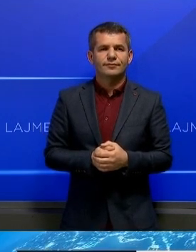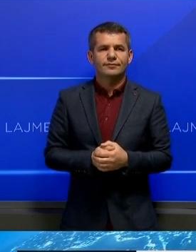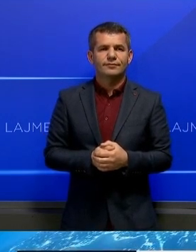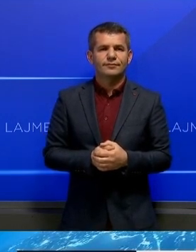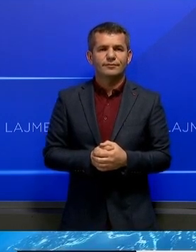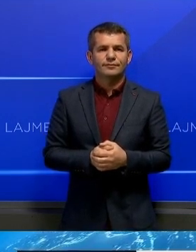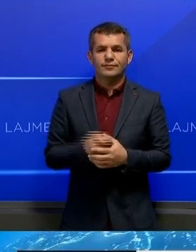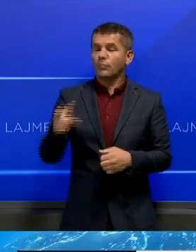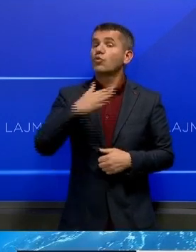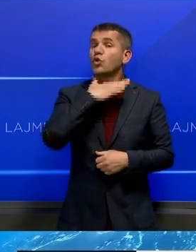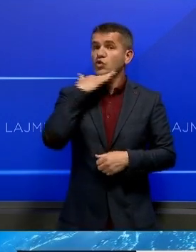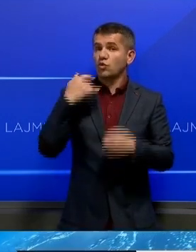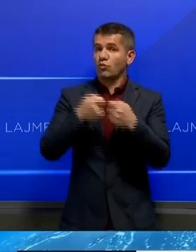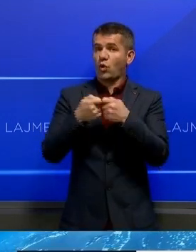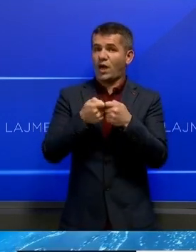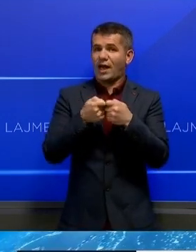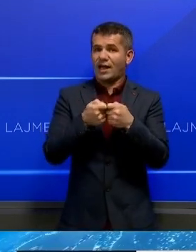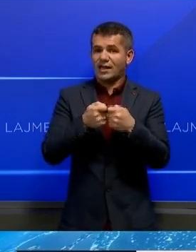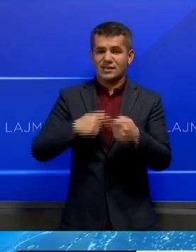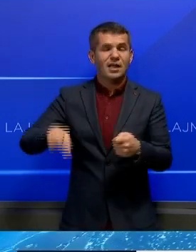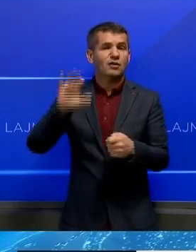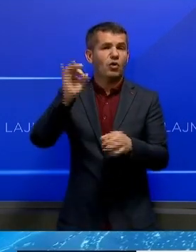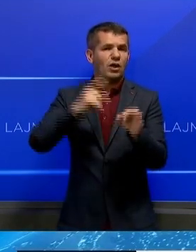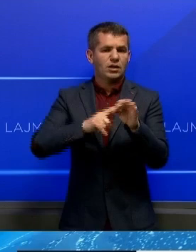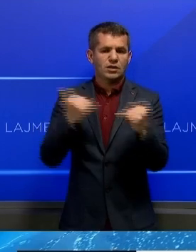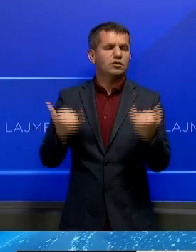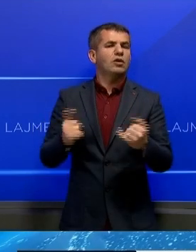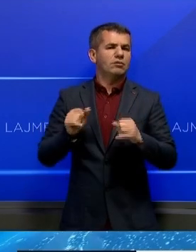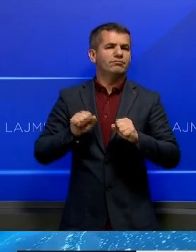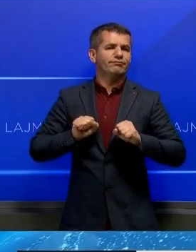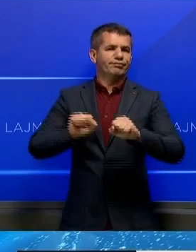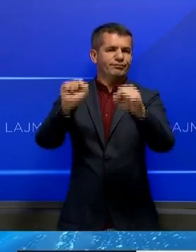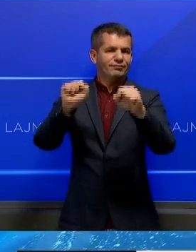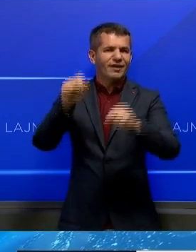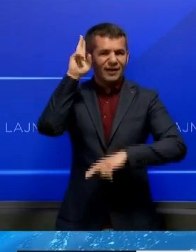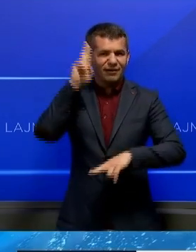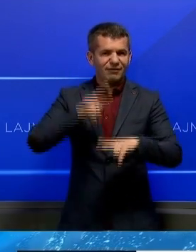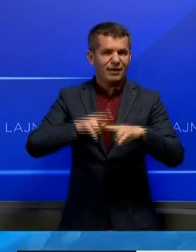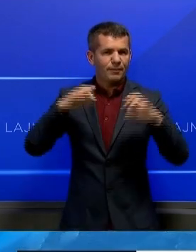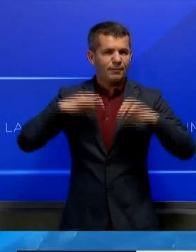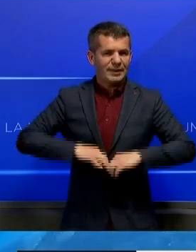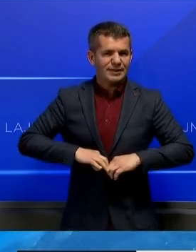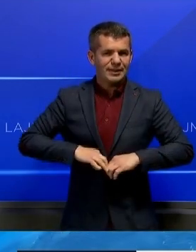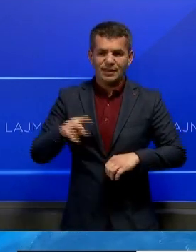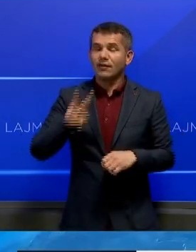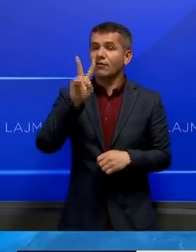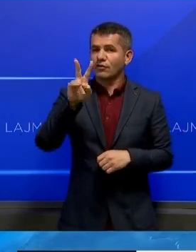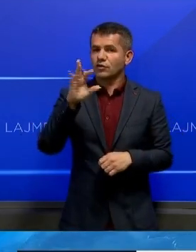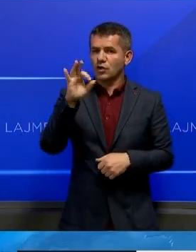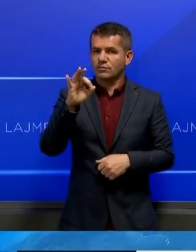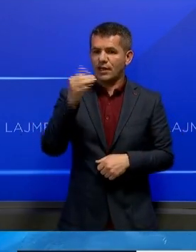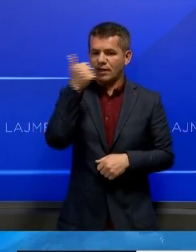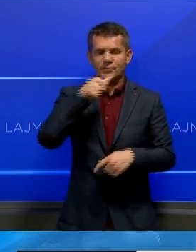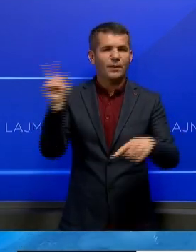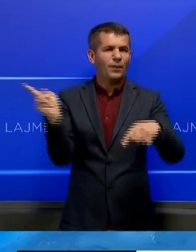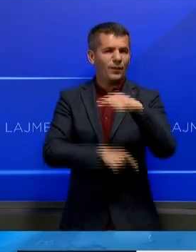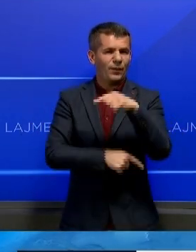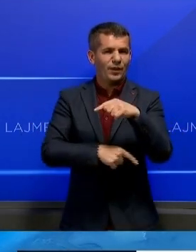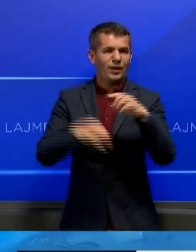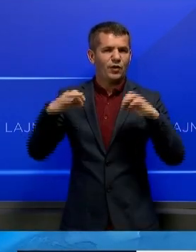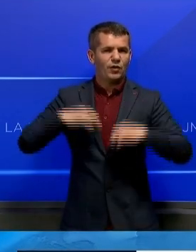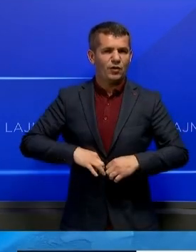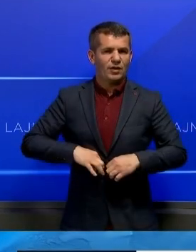Shumë organizatat të shëqërisë civile kundërshtojnë vendimin e presidentës Vjosa Osmani Sadriu për shkarkimin e